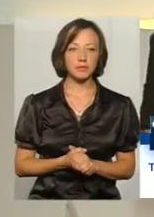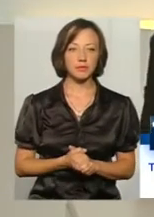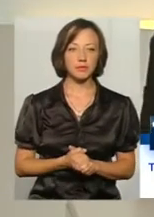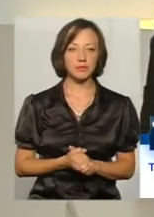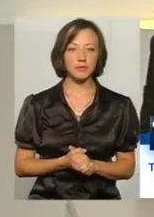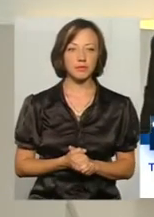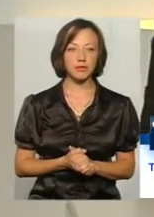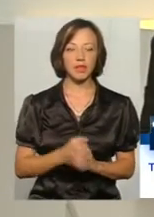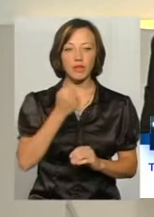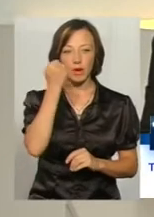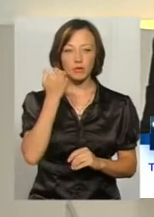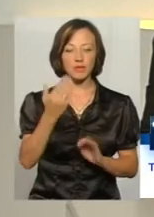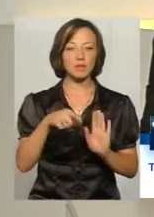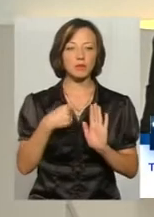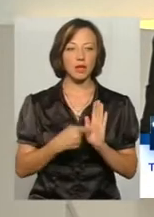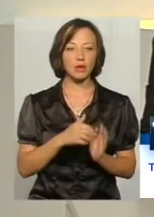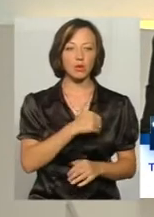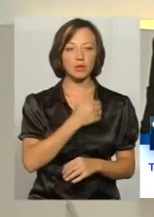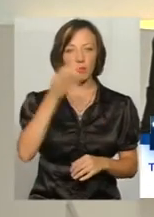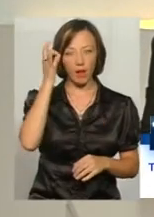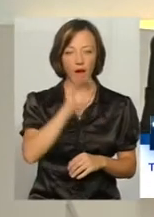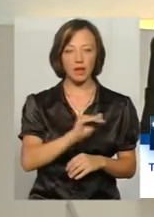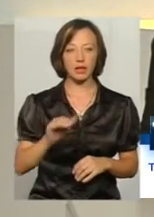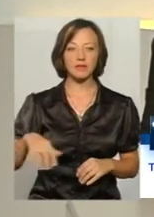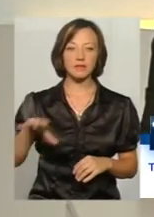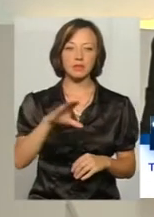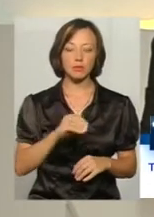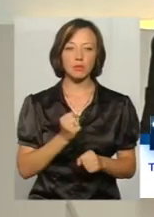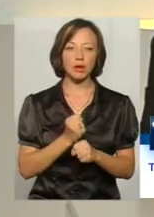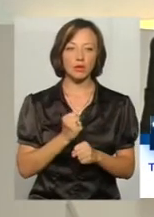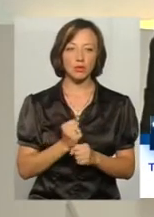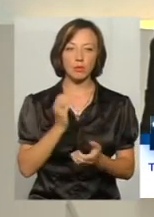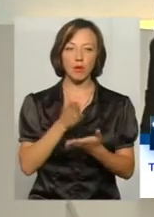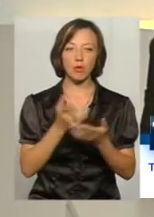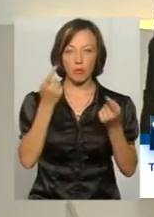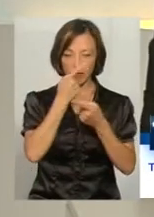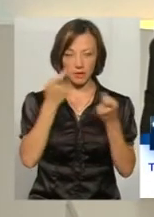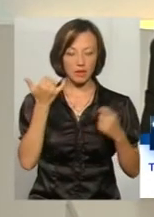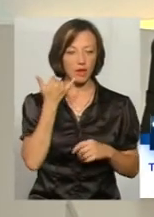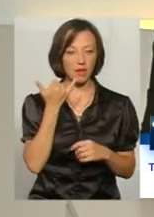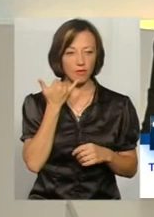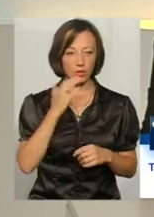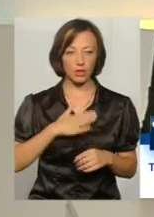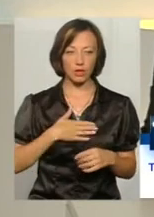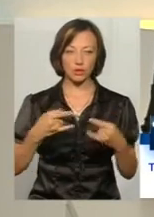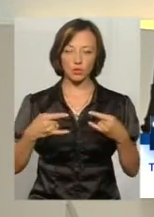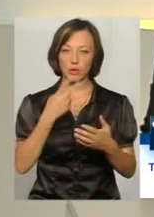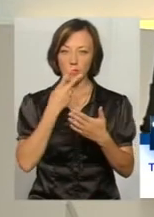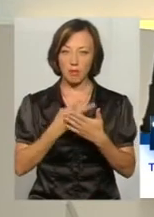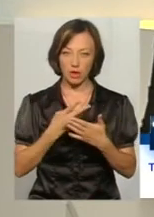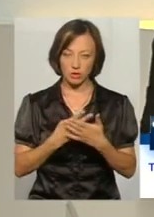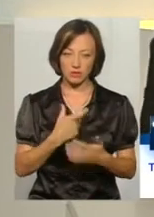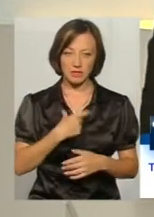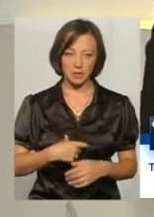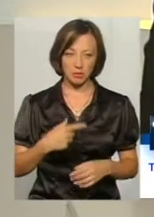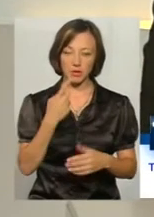ваше запитання. Хочу нагадати всім телеглядачам, що працюємо у прямому ефірі. Телефони нашої студії бачите на своїх